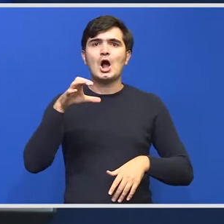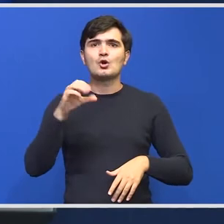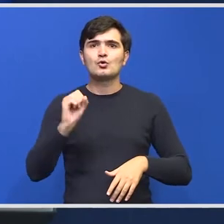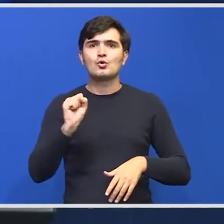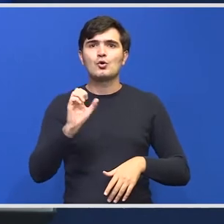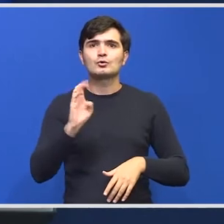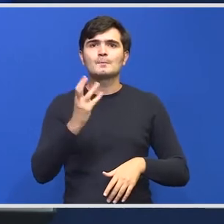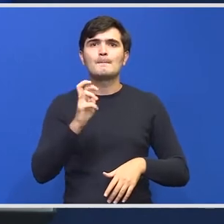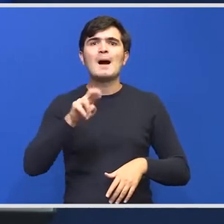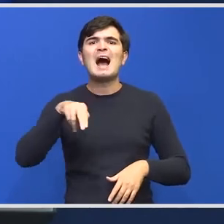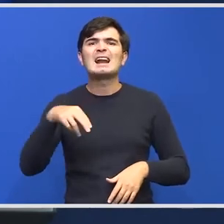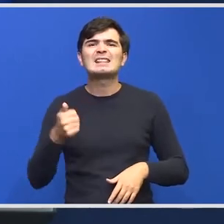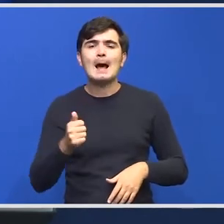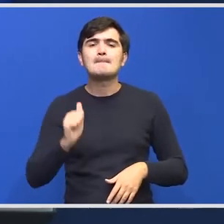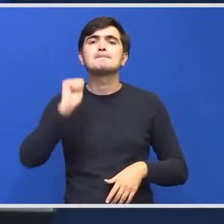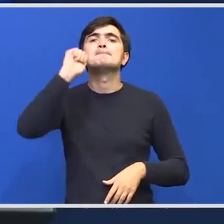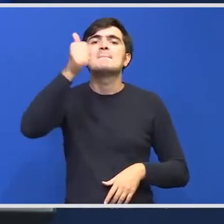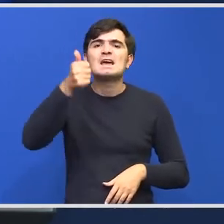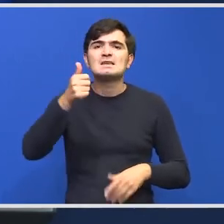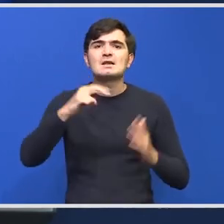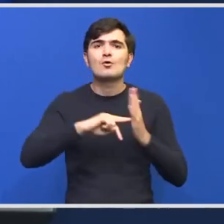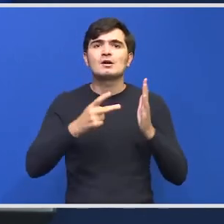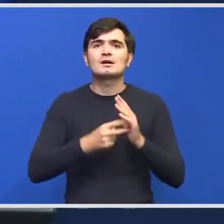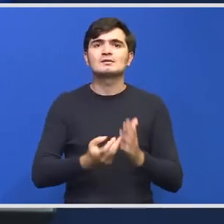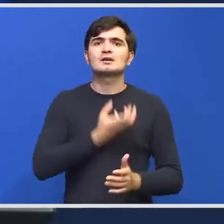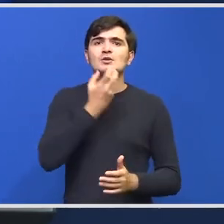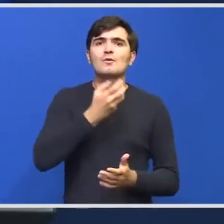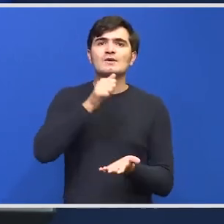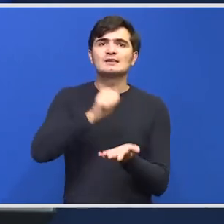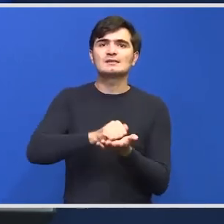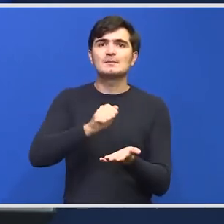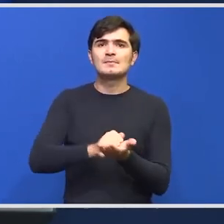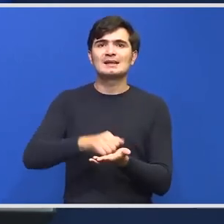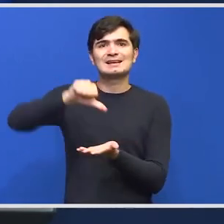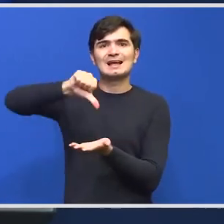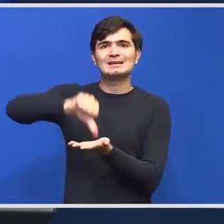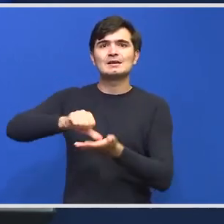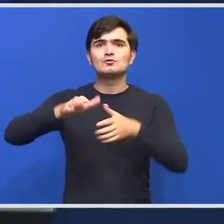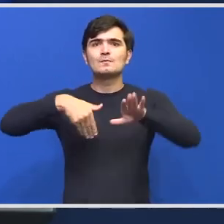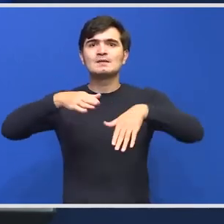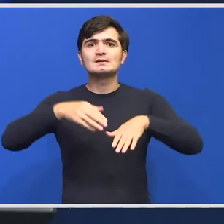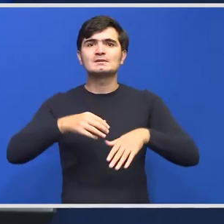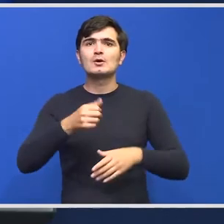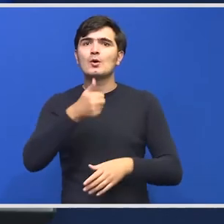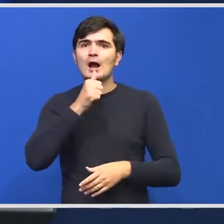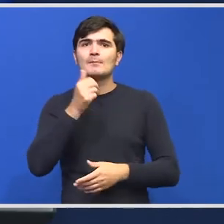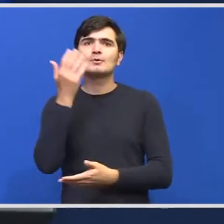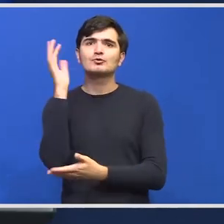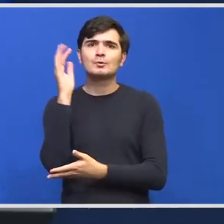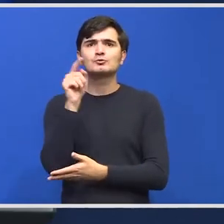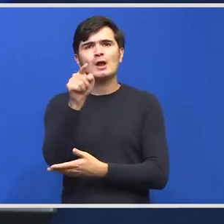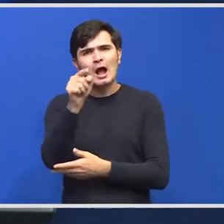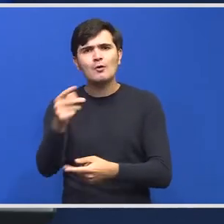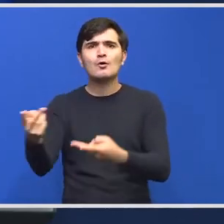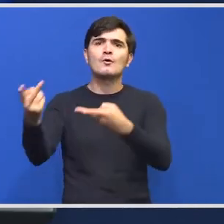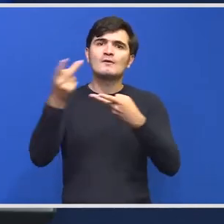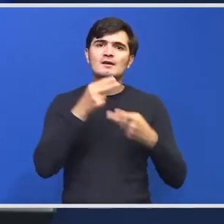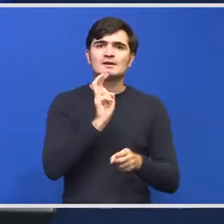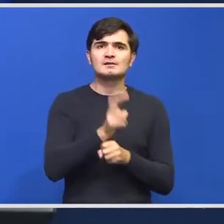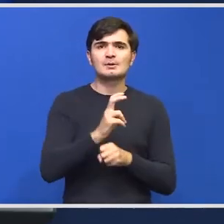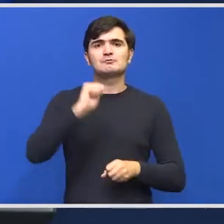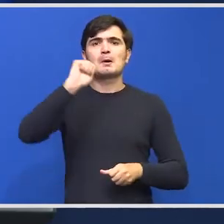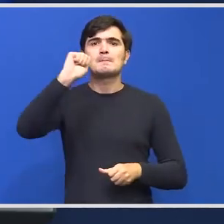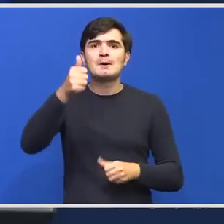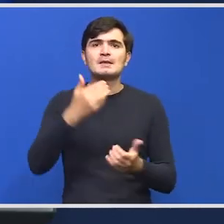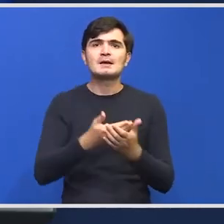organiza mâine o conferință de presă la sediul Ministerului Apelor și Pădurilor unde vă invităm să participați să